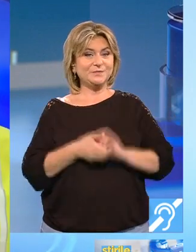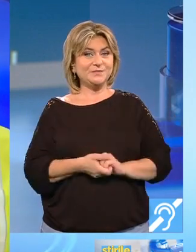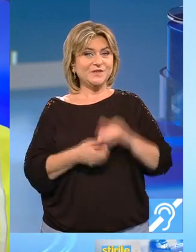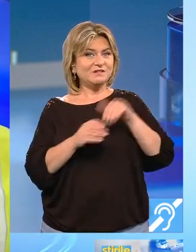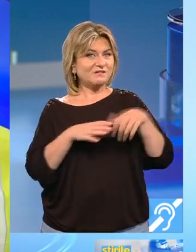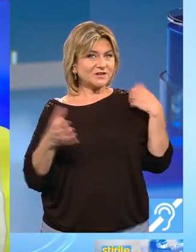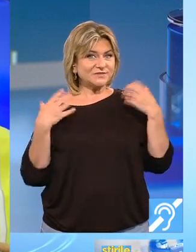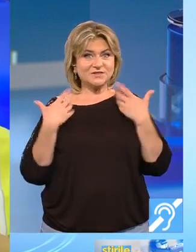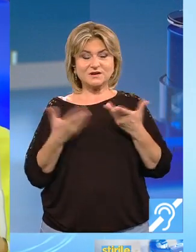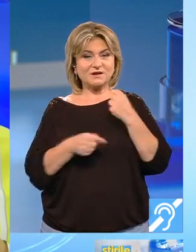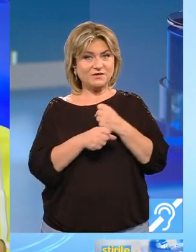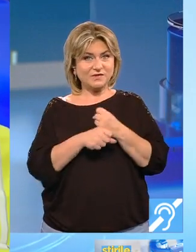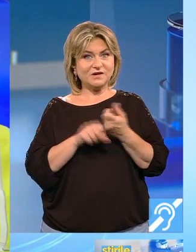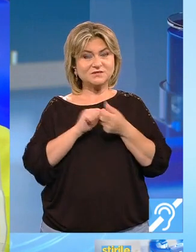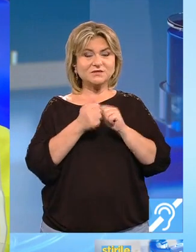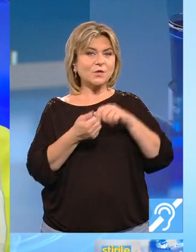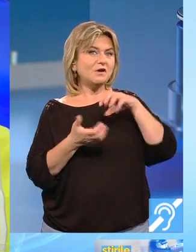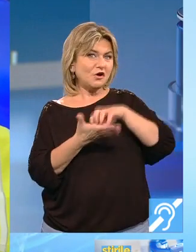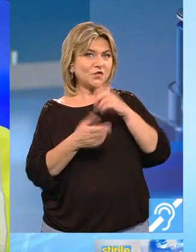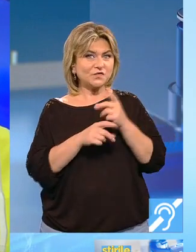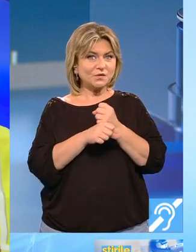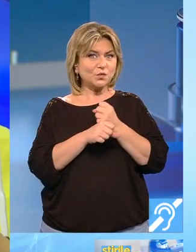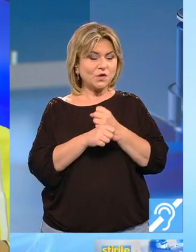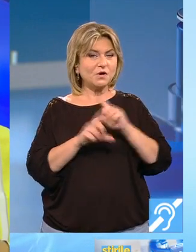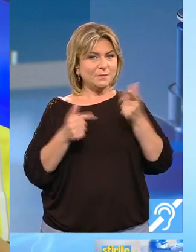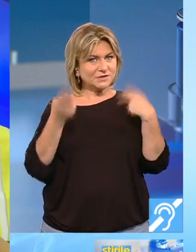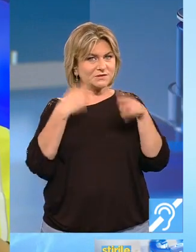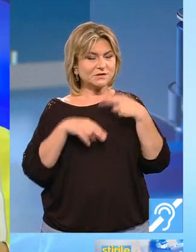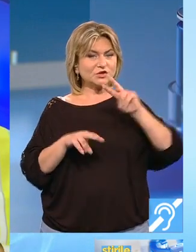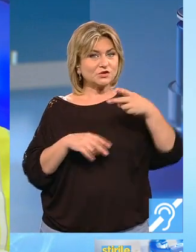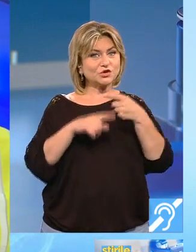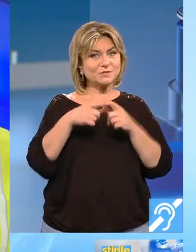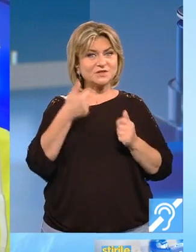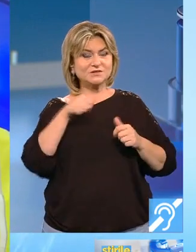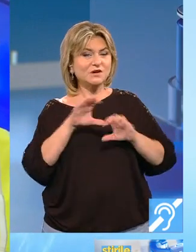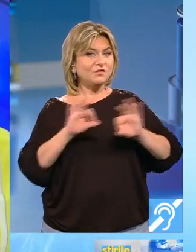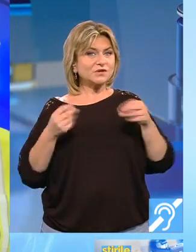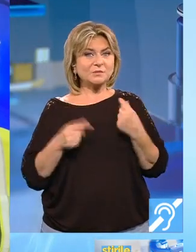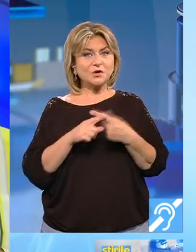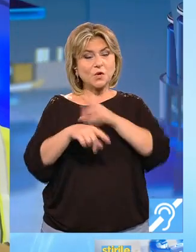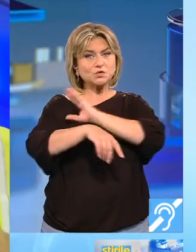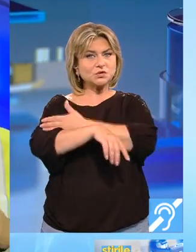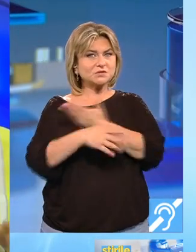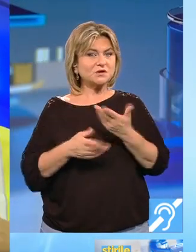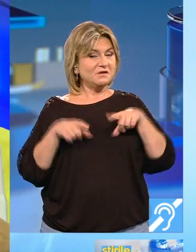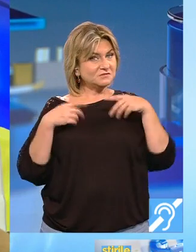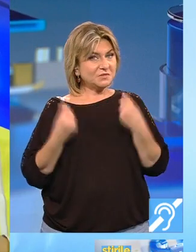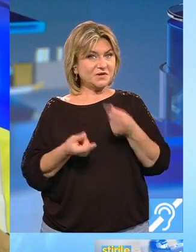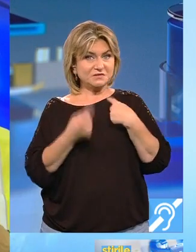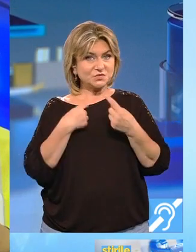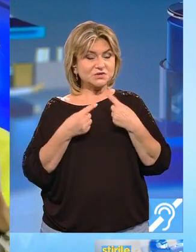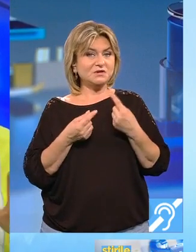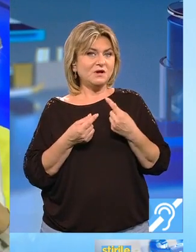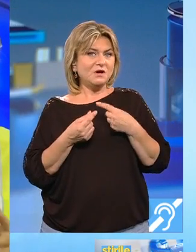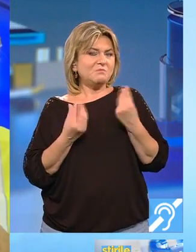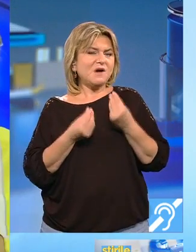În activitățile pe care le desfășoară sau la locul de muncă se pot înțelege în a doua jumătate a zilei foarte bine cu autoritățile, deci e bine ca discuțiile mai